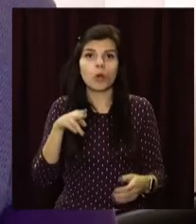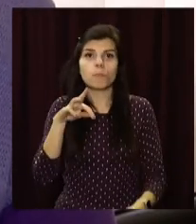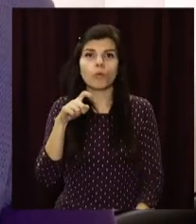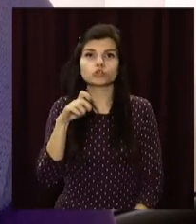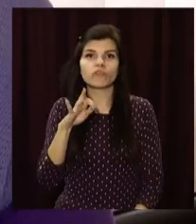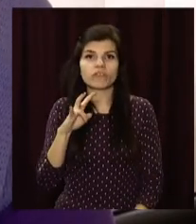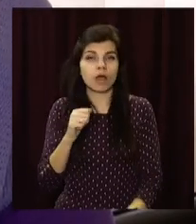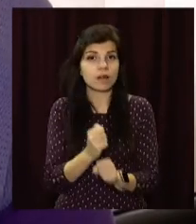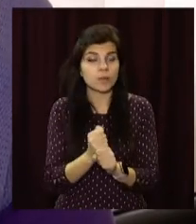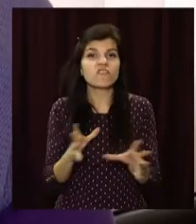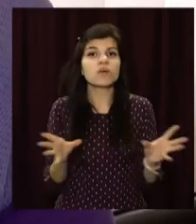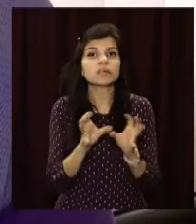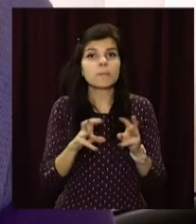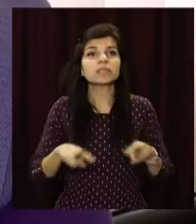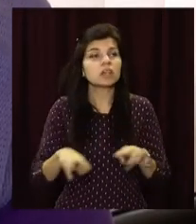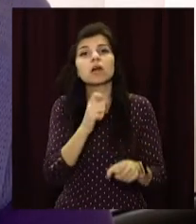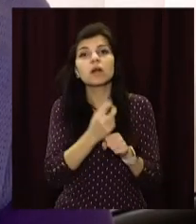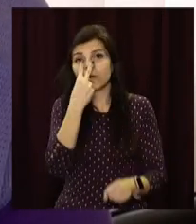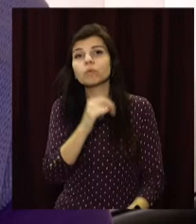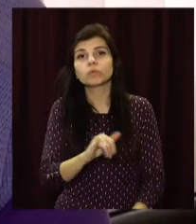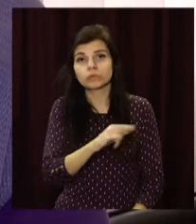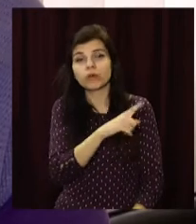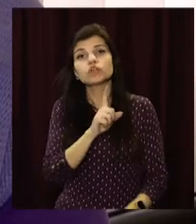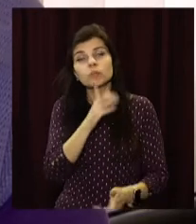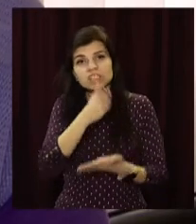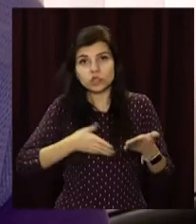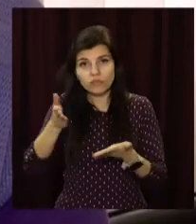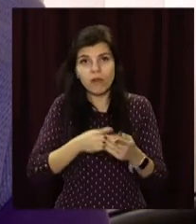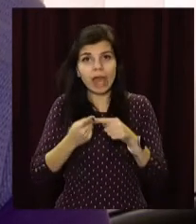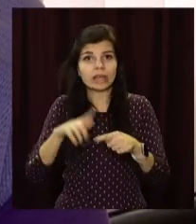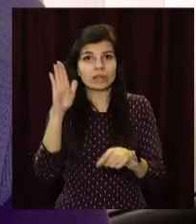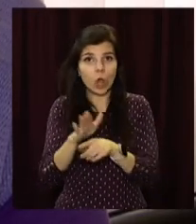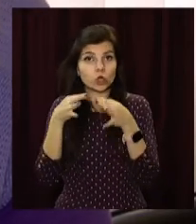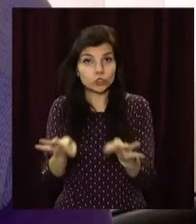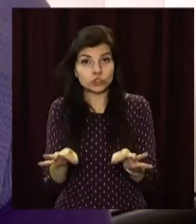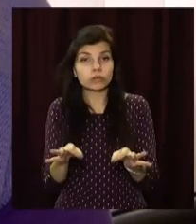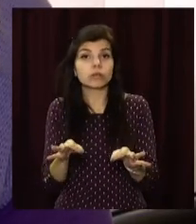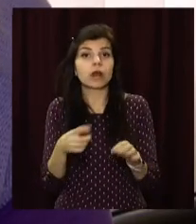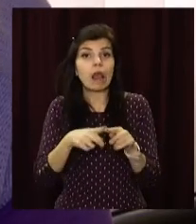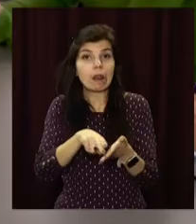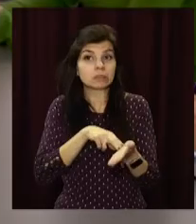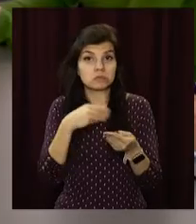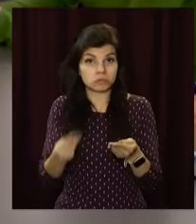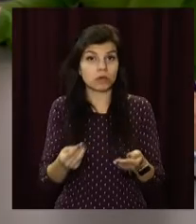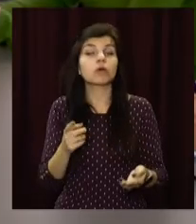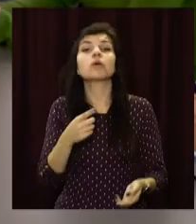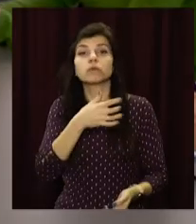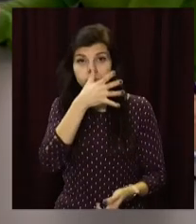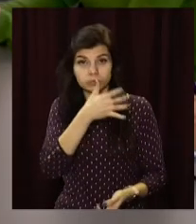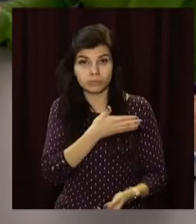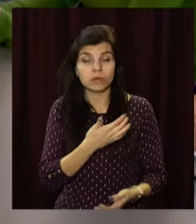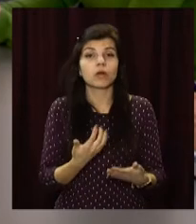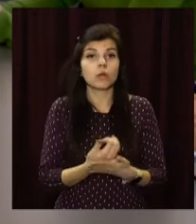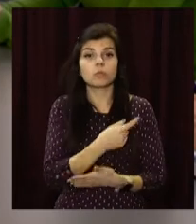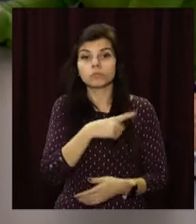з міністерством щодо скасування цього наказу про видачу ліцензії. Юристи міськради Кам